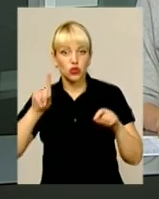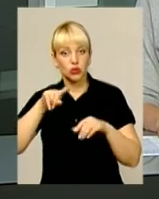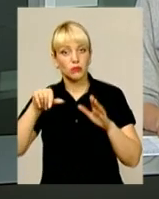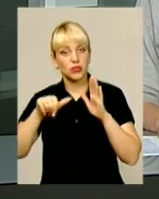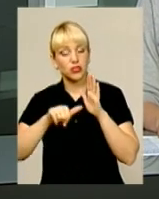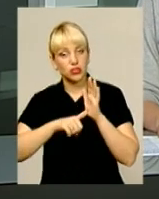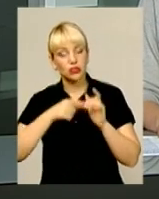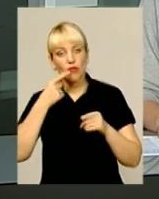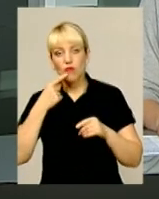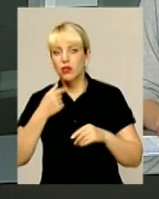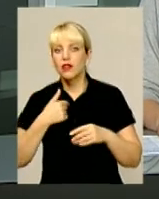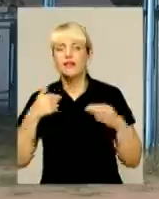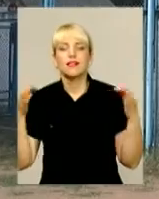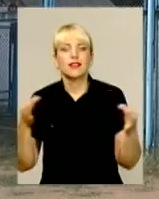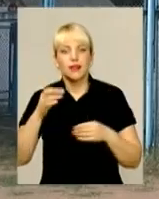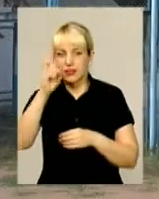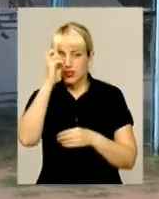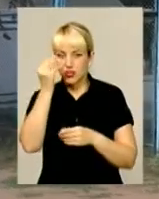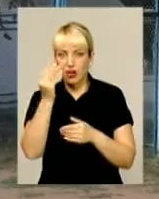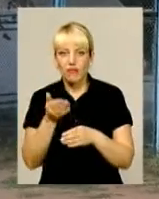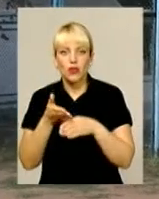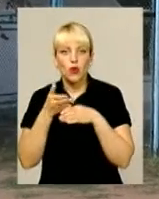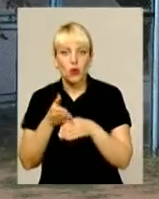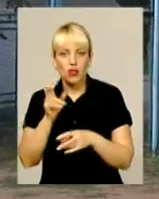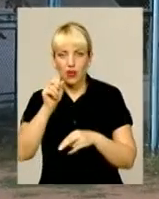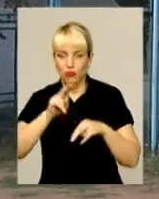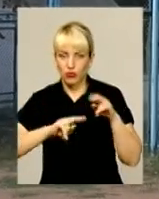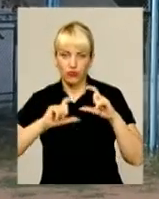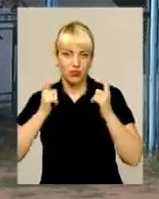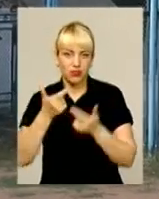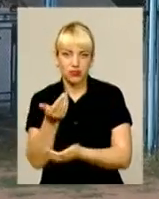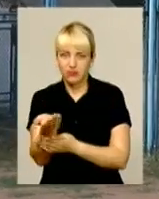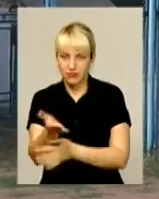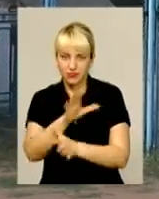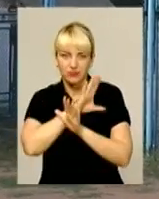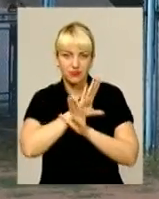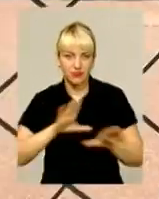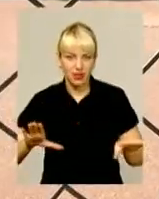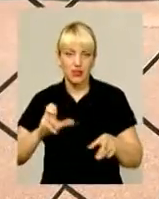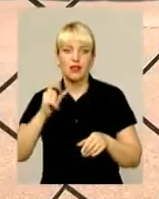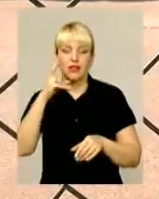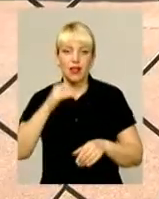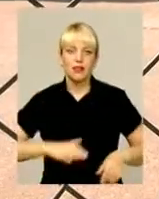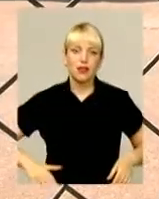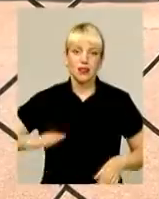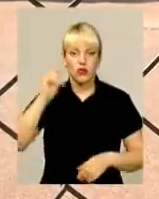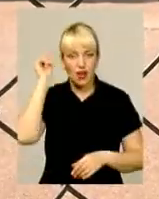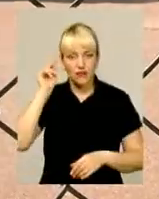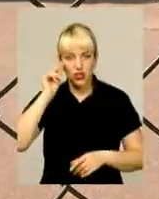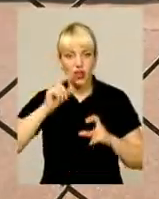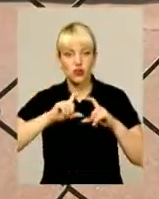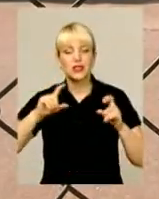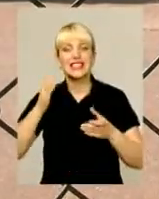запевняє, ніяких державних субвенцій на будування стадіону він не просив. Ба більше, на території навчального закладу спортивний